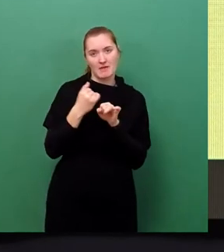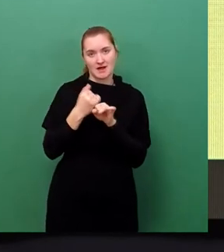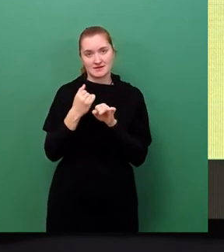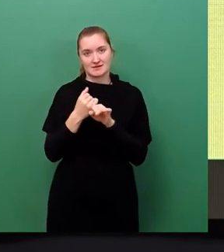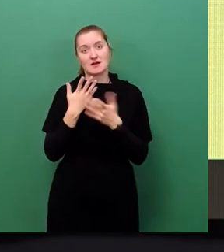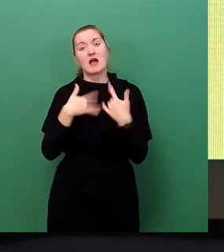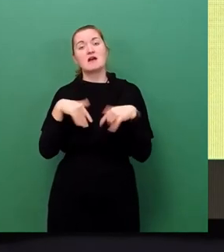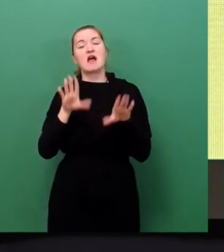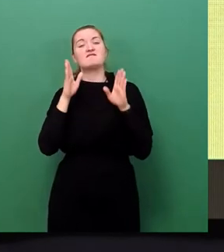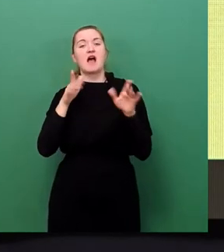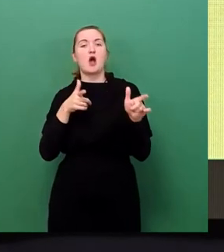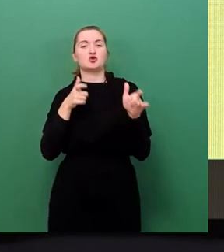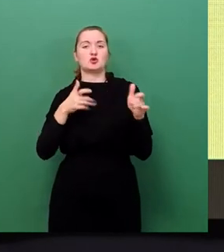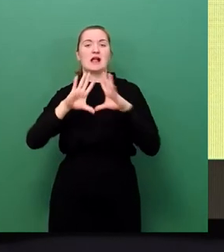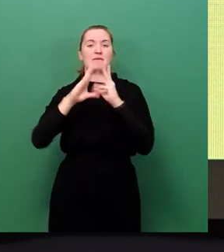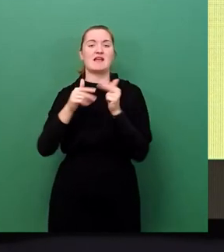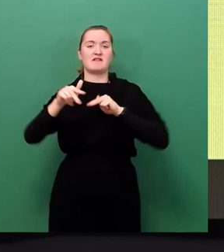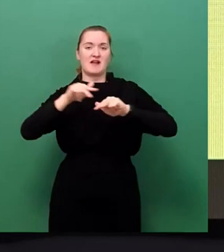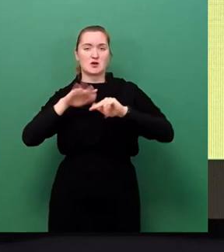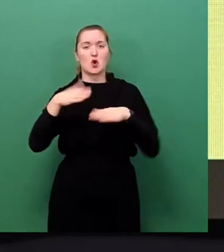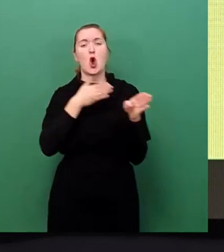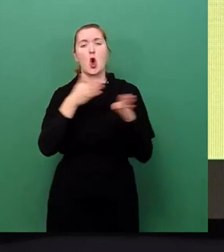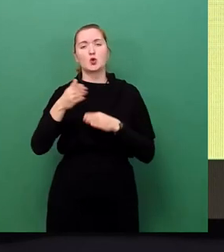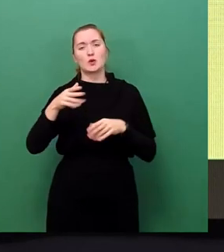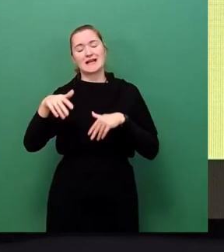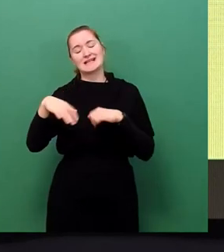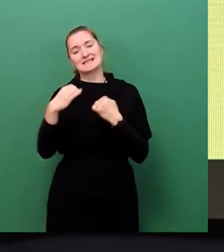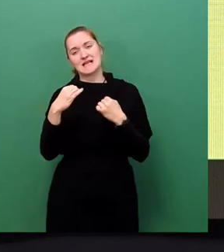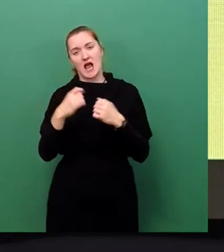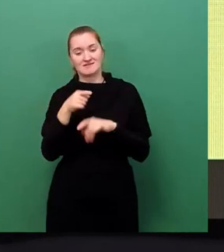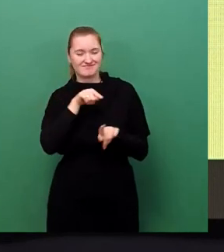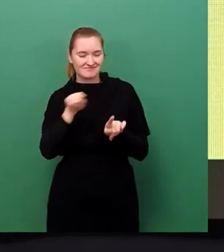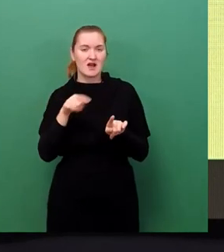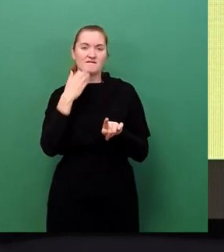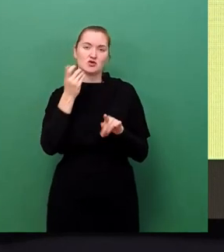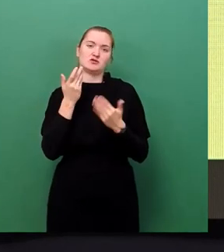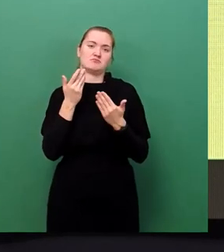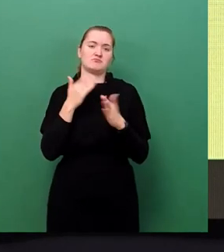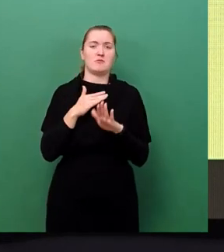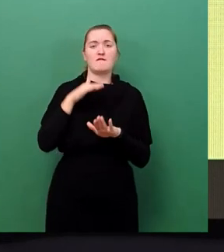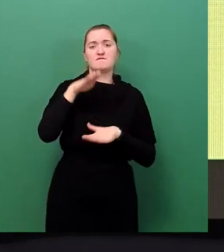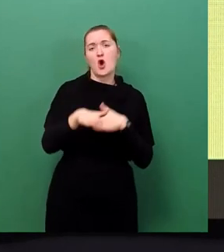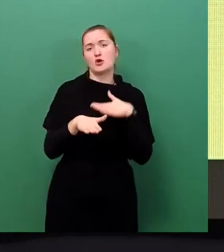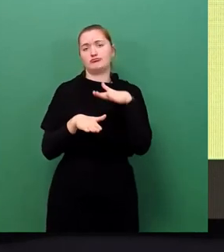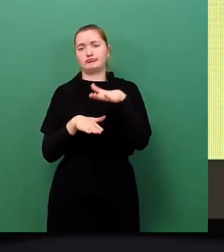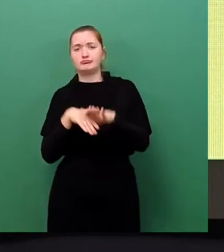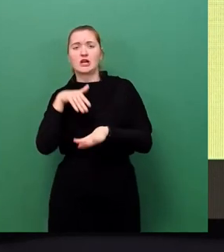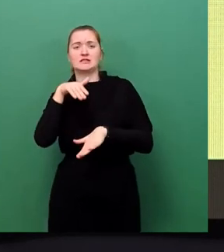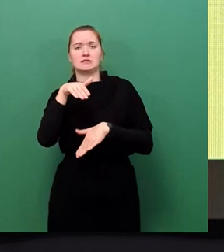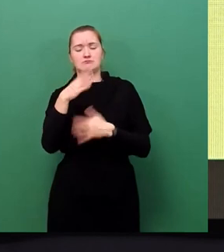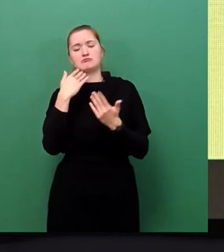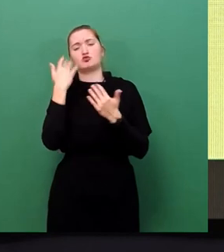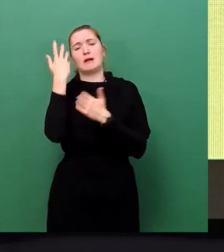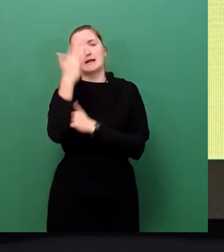Allgemeine Verwaltung, Ordnung und Sicherheit über den einen oder anderen Fortschritt informieren an der